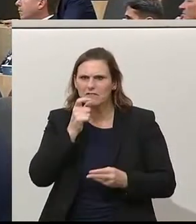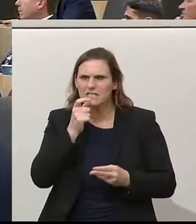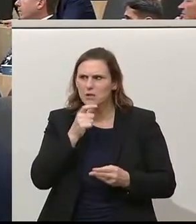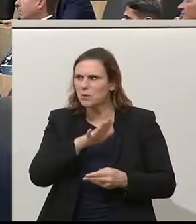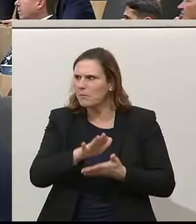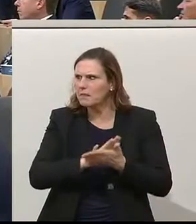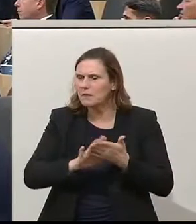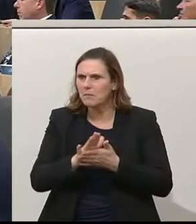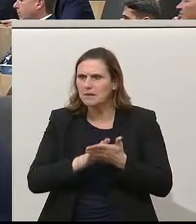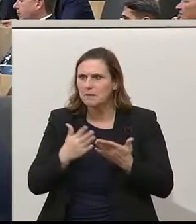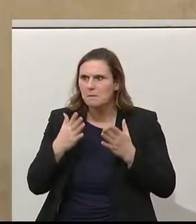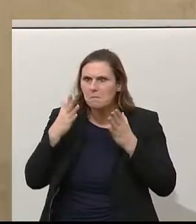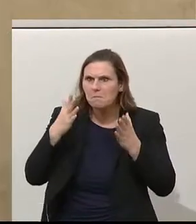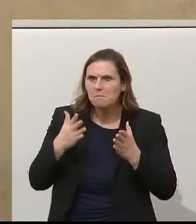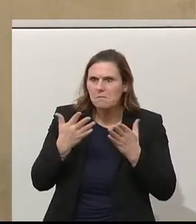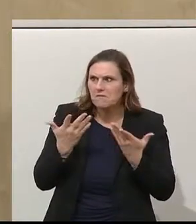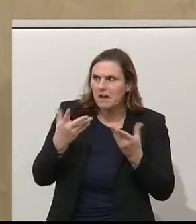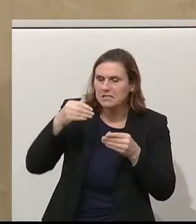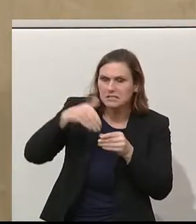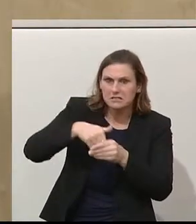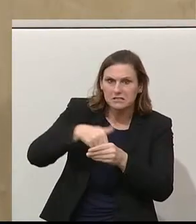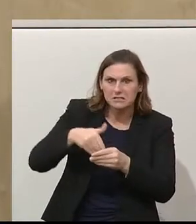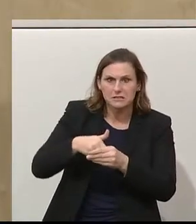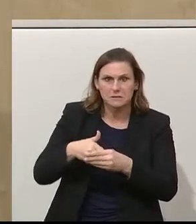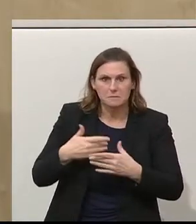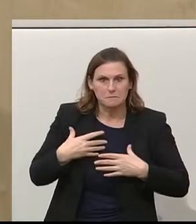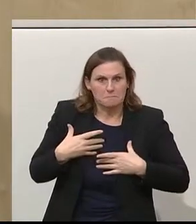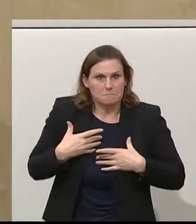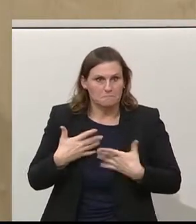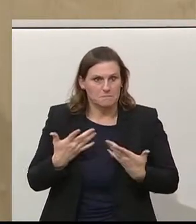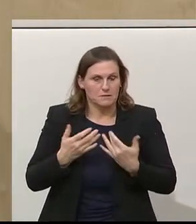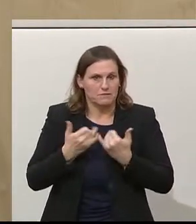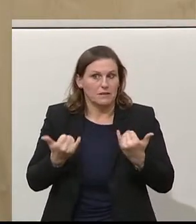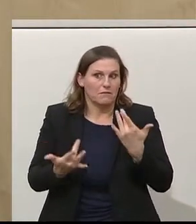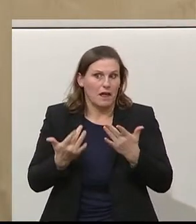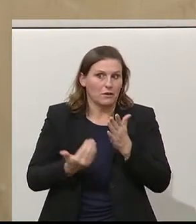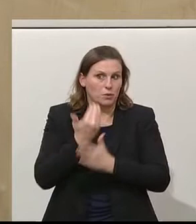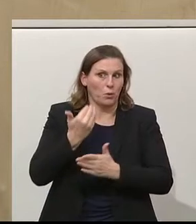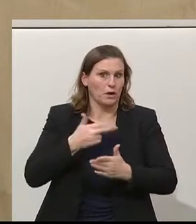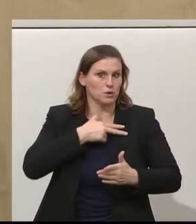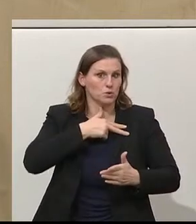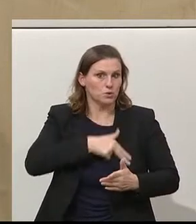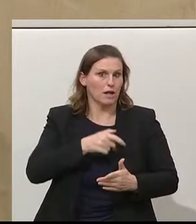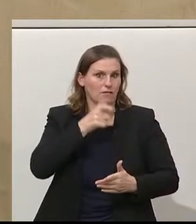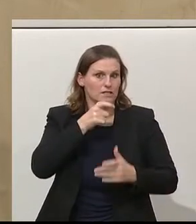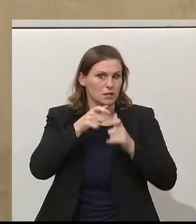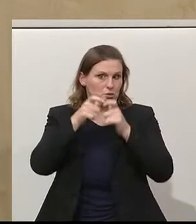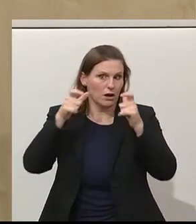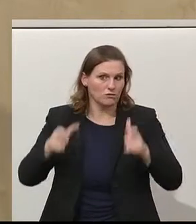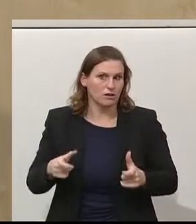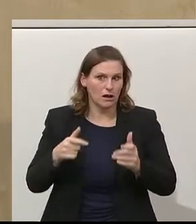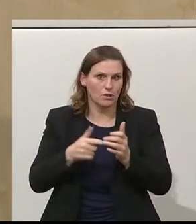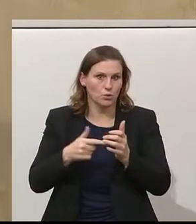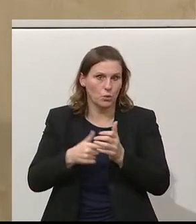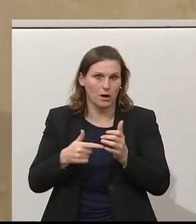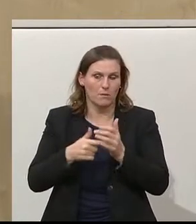Pflegeversicherung abdecken wird. Möglicherweise kriegen wir sogar noch eine neue Sozialversicherungsanstalt dann obendrauf, damit noch ein paar Schwarze versorgt werden können.